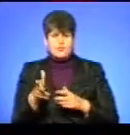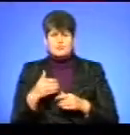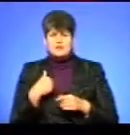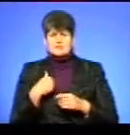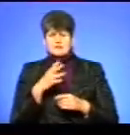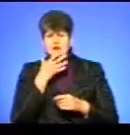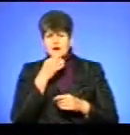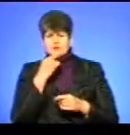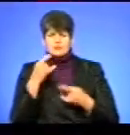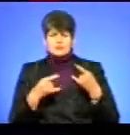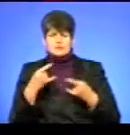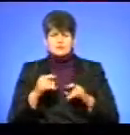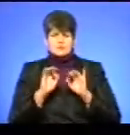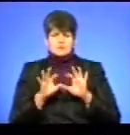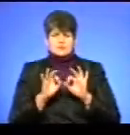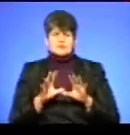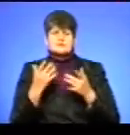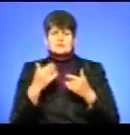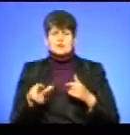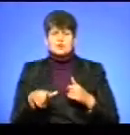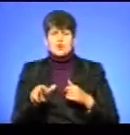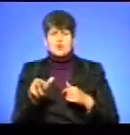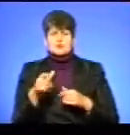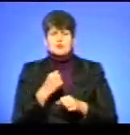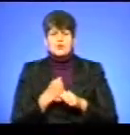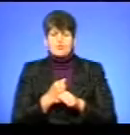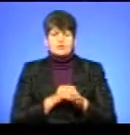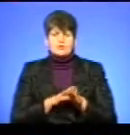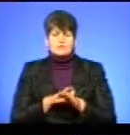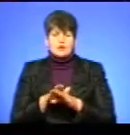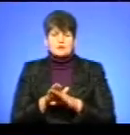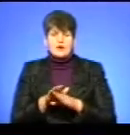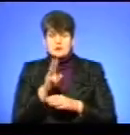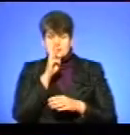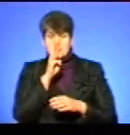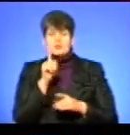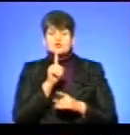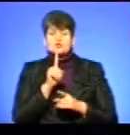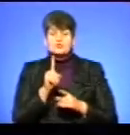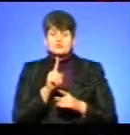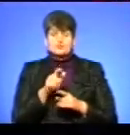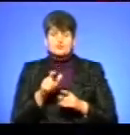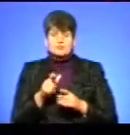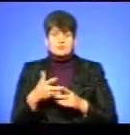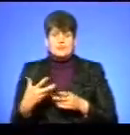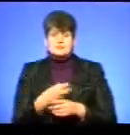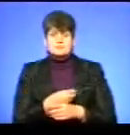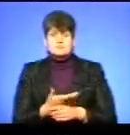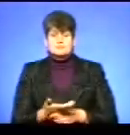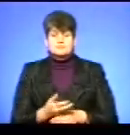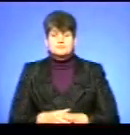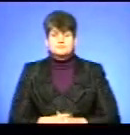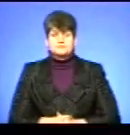все по телевізору, гарно розказують, скільки дорожники роботи виконали. Але зарплати чомусь людям за вось заплатити.